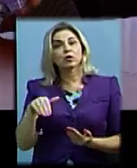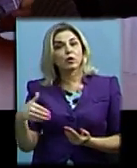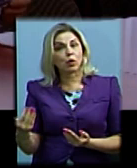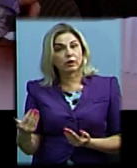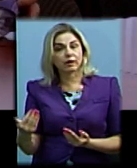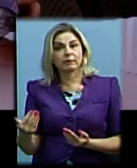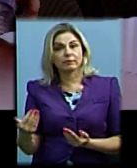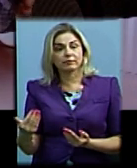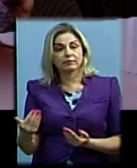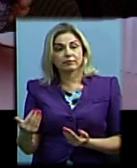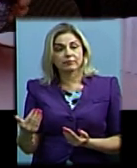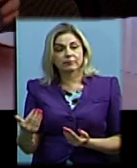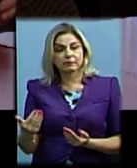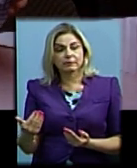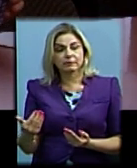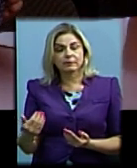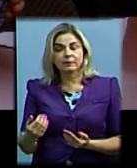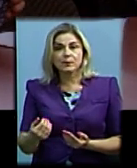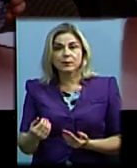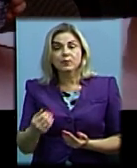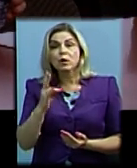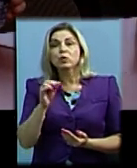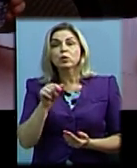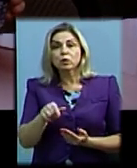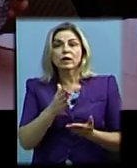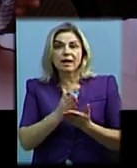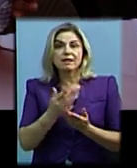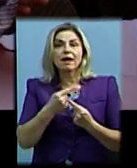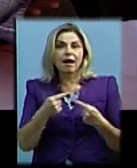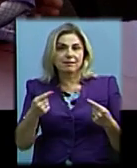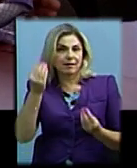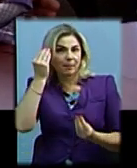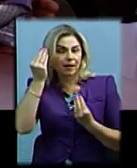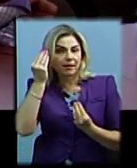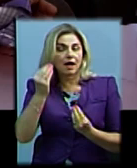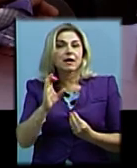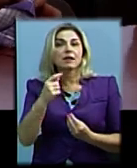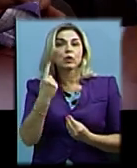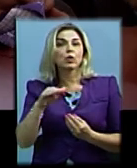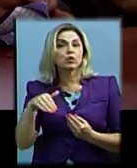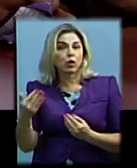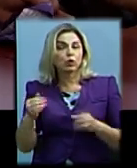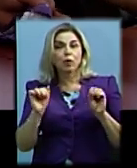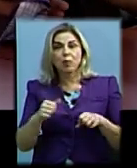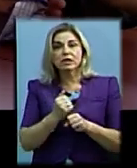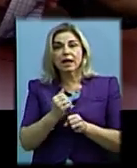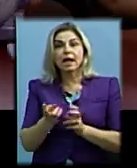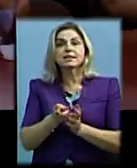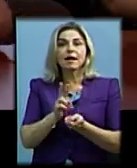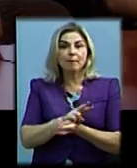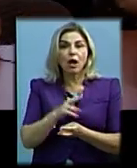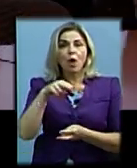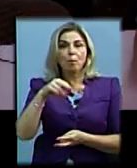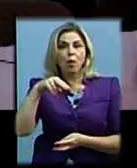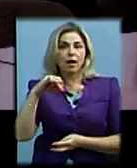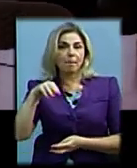цю дошку. Її в принципі можна зробити, але тут знову ж різні думки. З одного боку ми можемо зробити, замінити її на полімер,